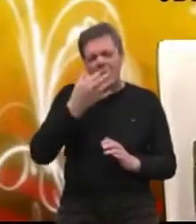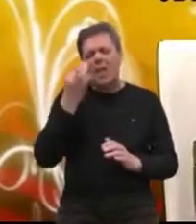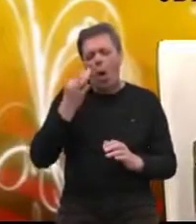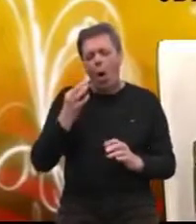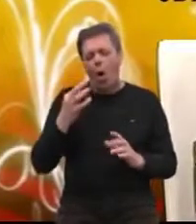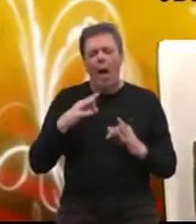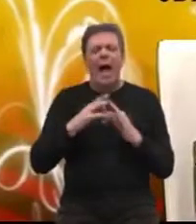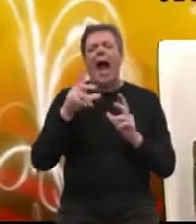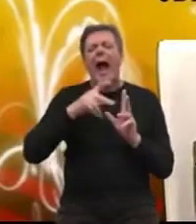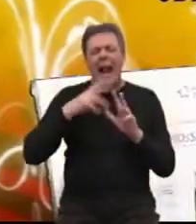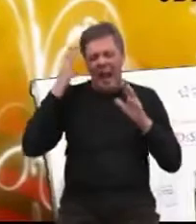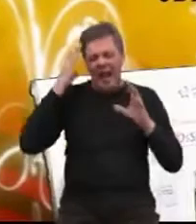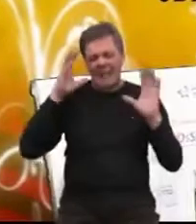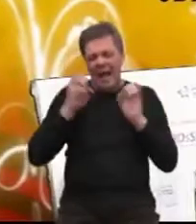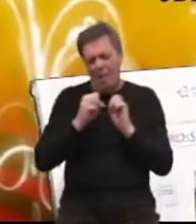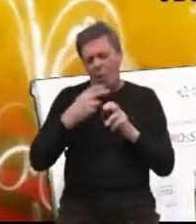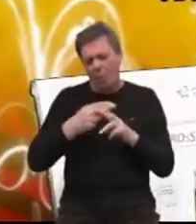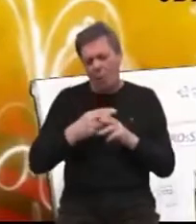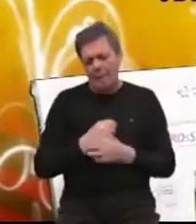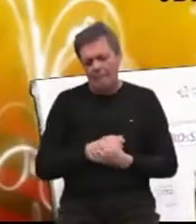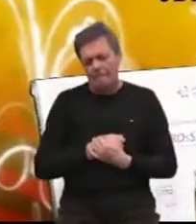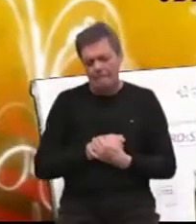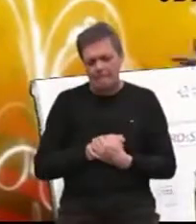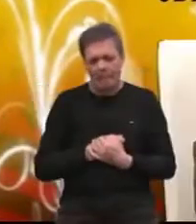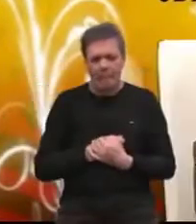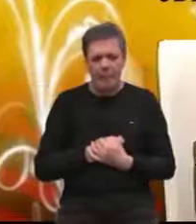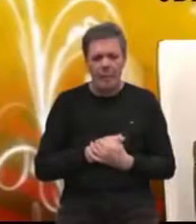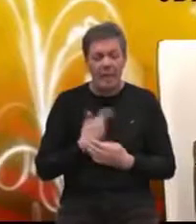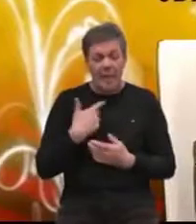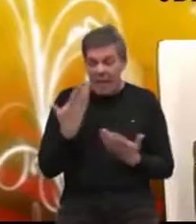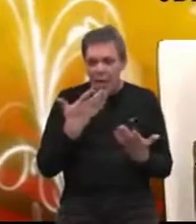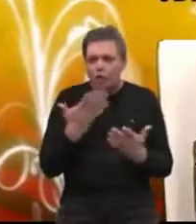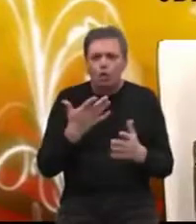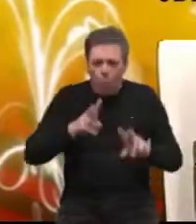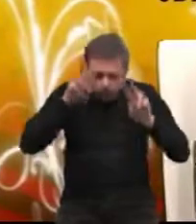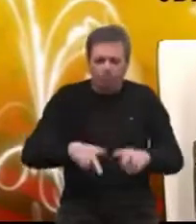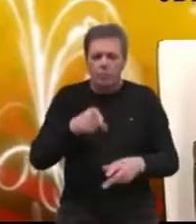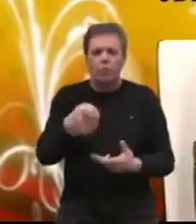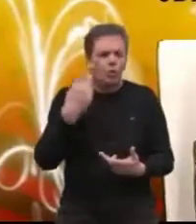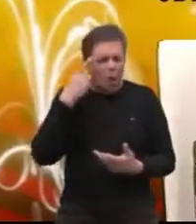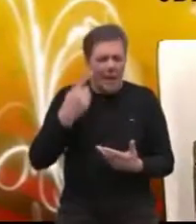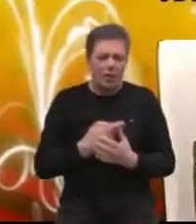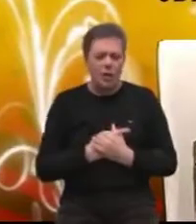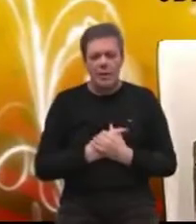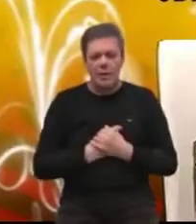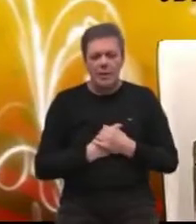Alzheimerovoj bolesti i demenciji, da i vidljivosti i saznanju šta bi to uopće bilo.